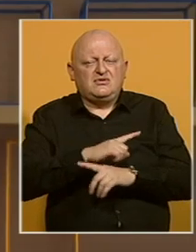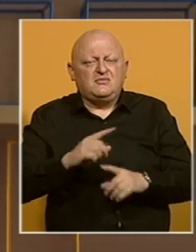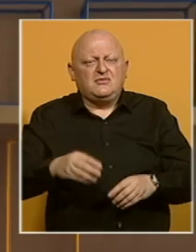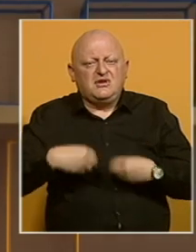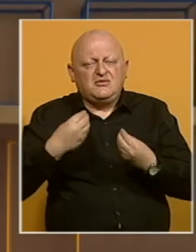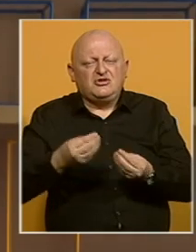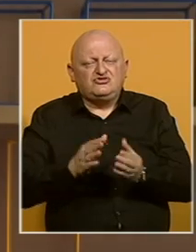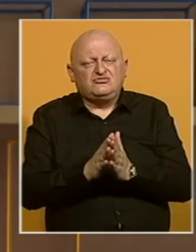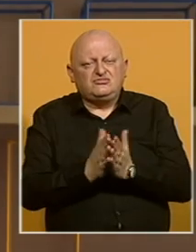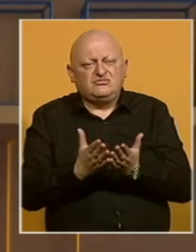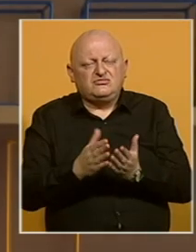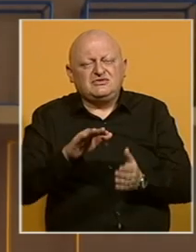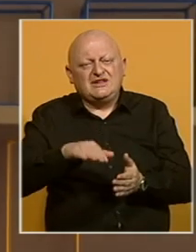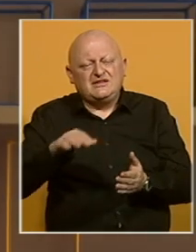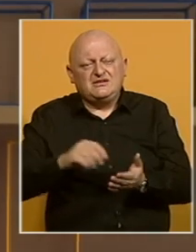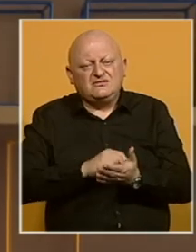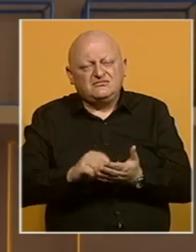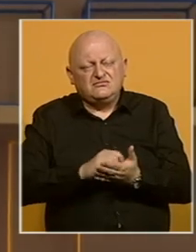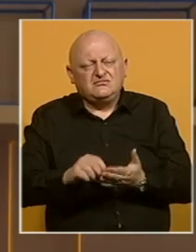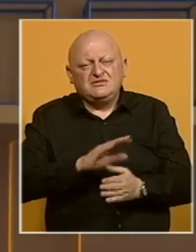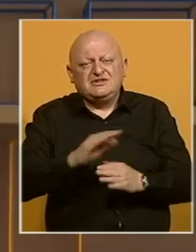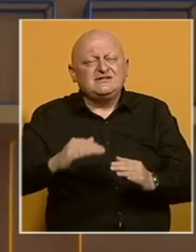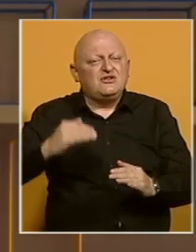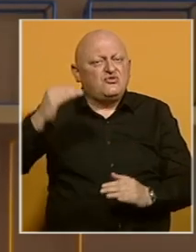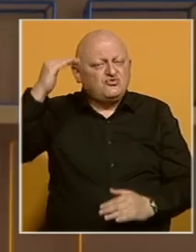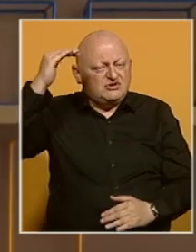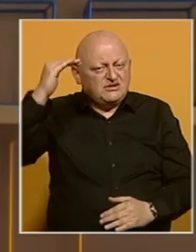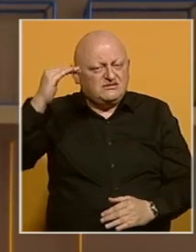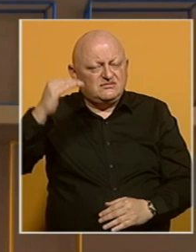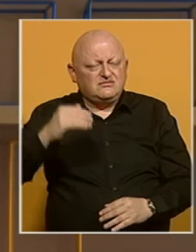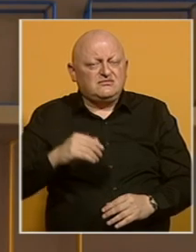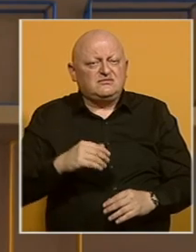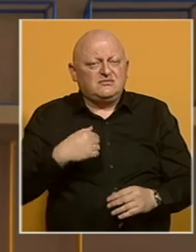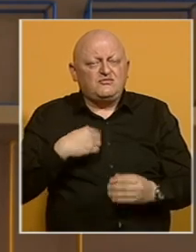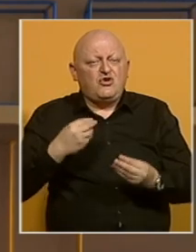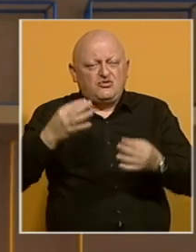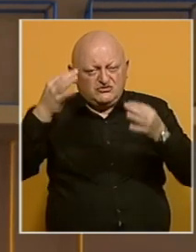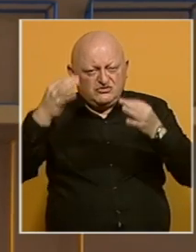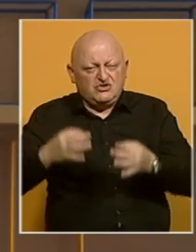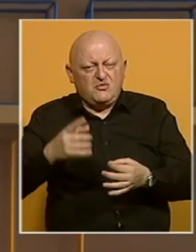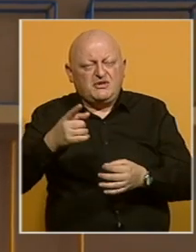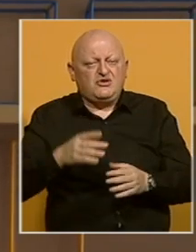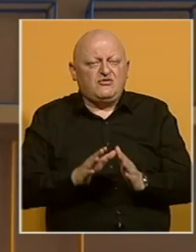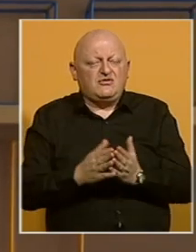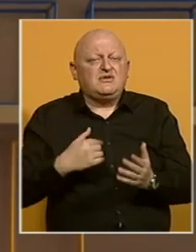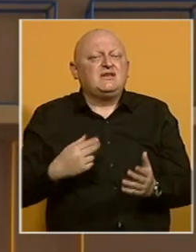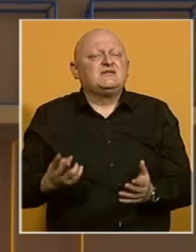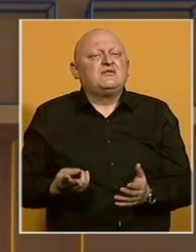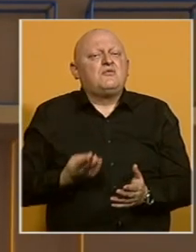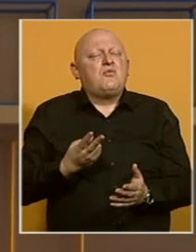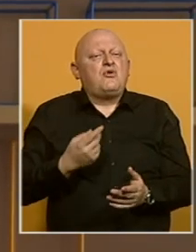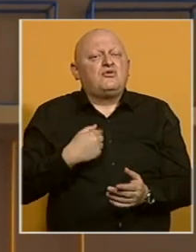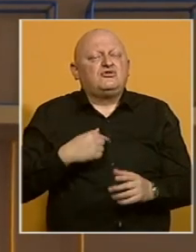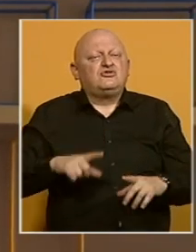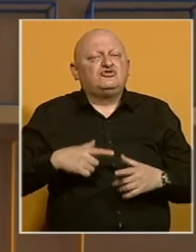djela za djecu, ima za sve uzraste i mnogo mi se dopada i njegova djela i baš sam ponosan zato